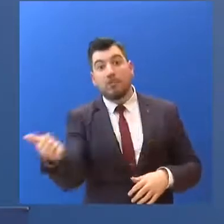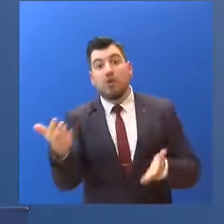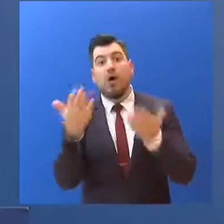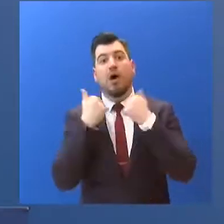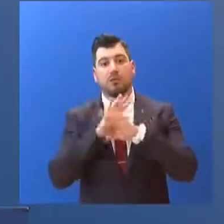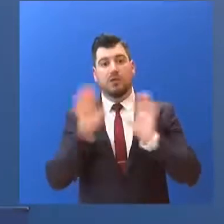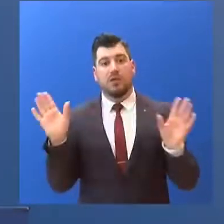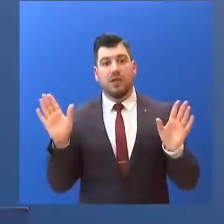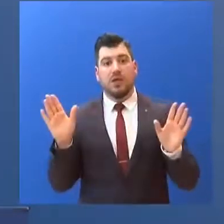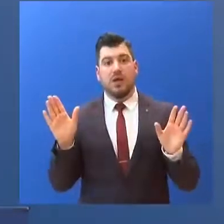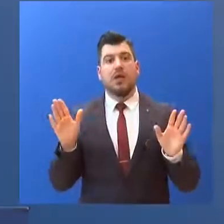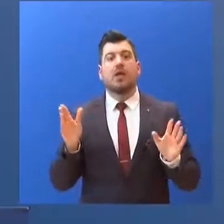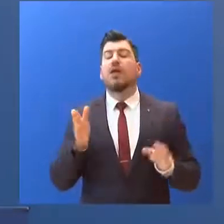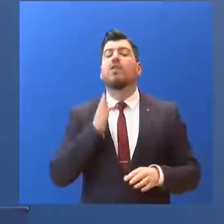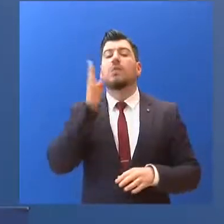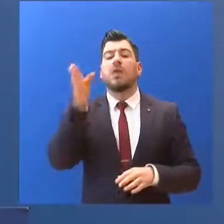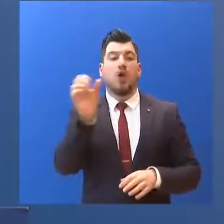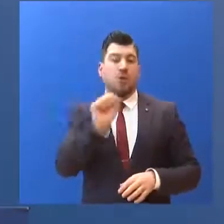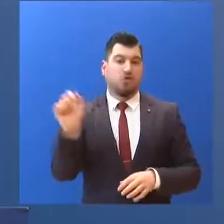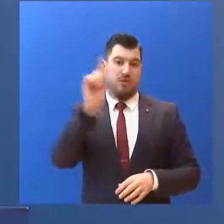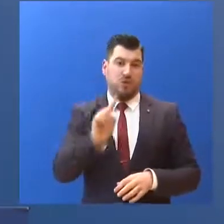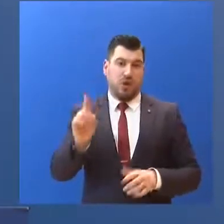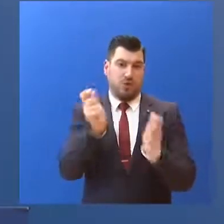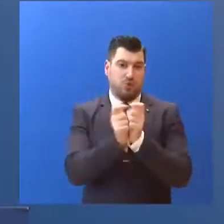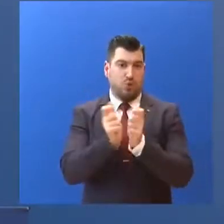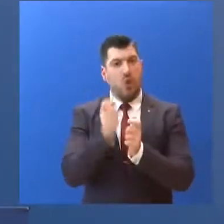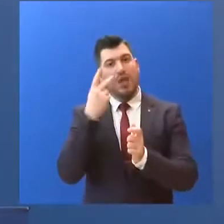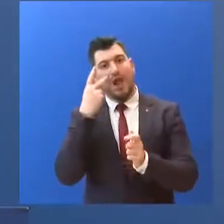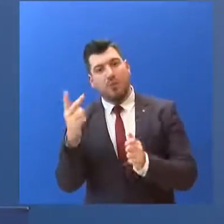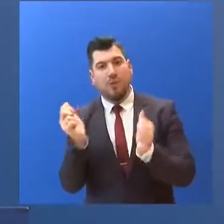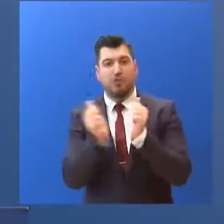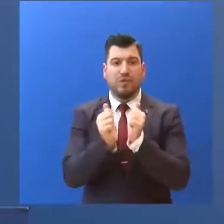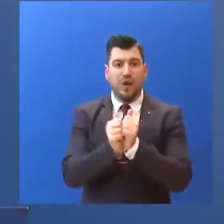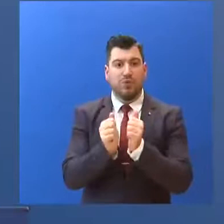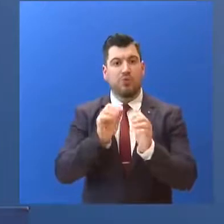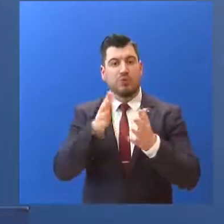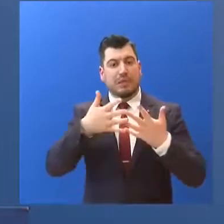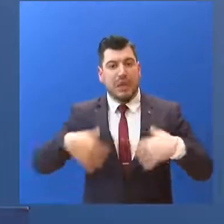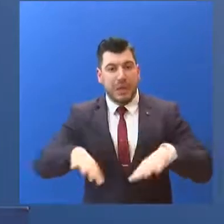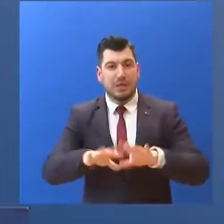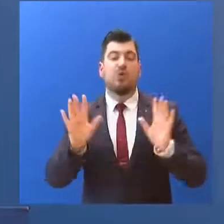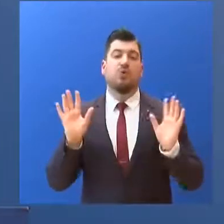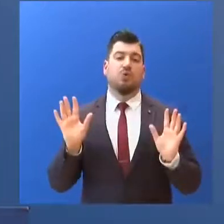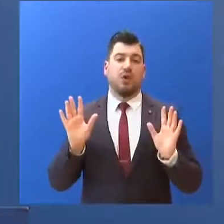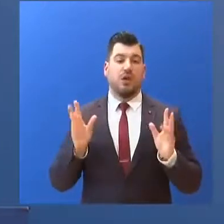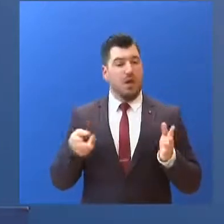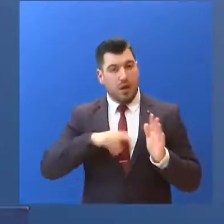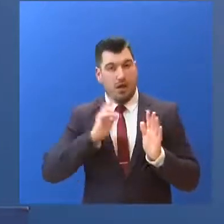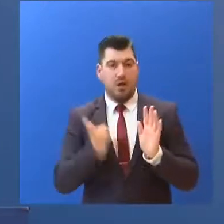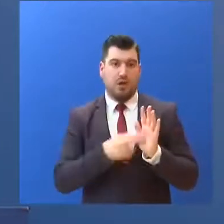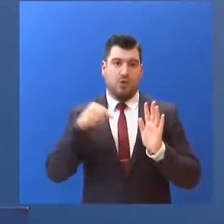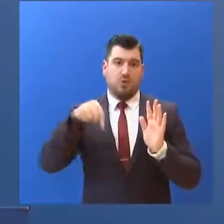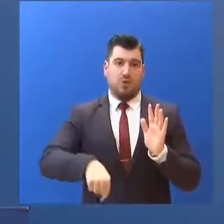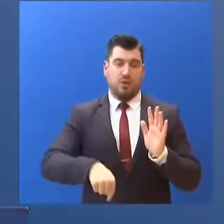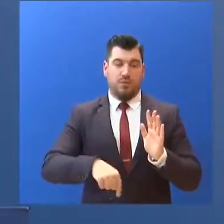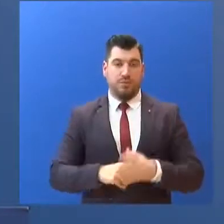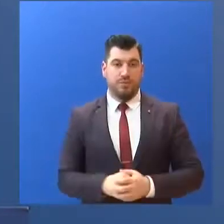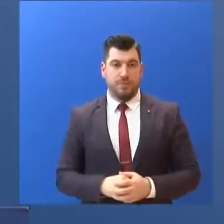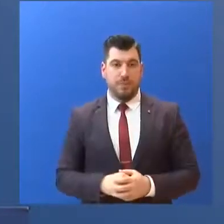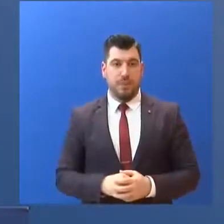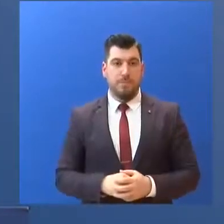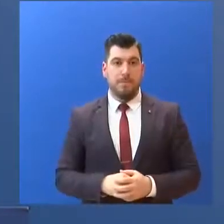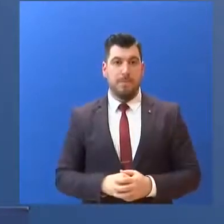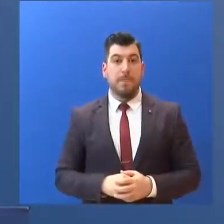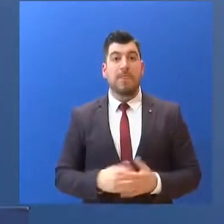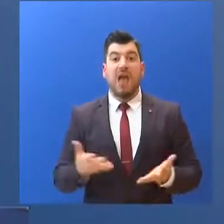τους φίλους ή τα εξωχικά μας. Η μετακίνηση λοιπόν από τα αστικά κέντρα γενικά... σε εκτός των αστικών κέντρων για